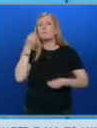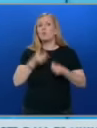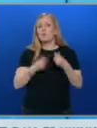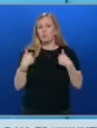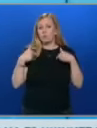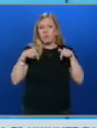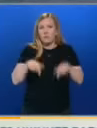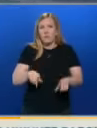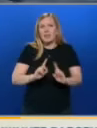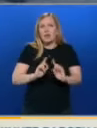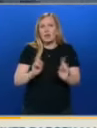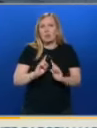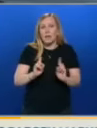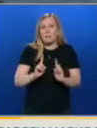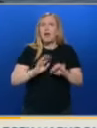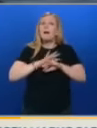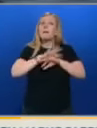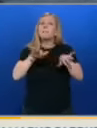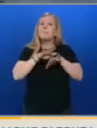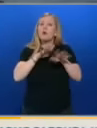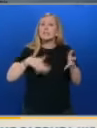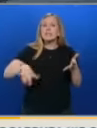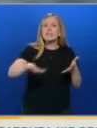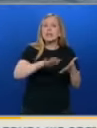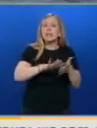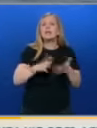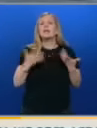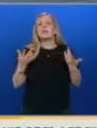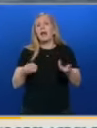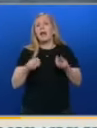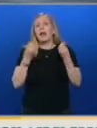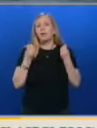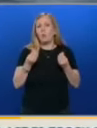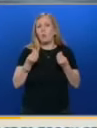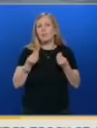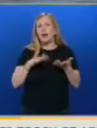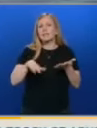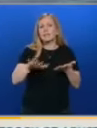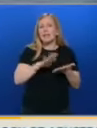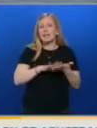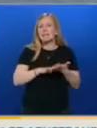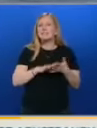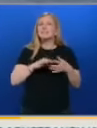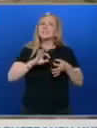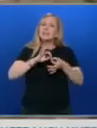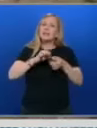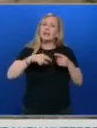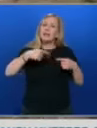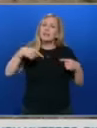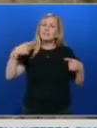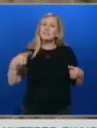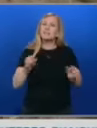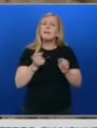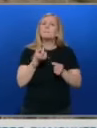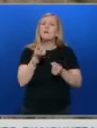който към момента не съществува. Морската среда по принцип не е кой знае колко добра среда за микроорганизмите, за развитието им. Има доста